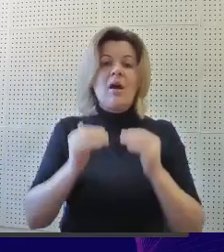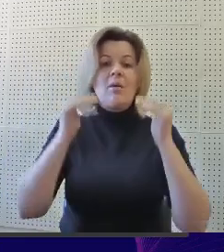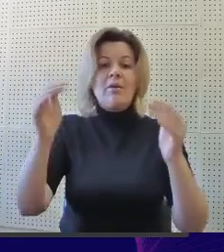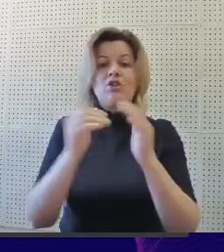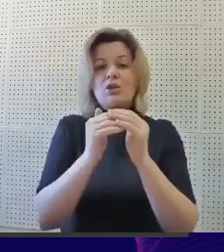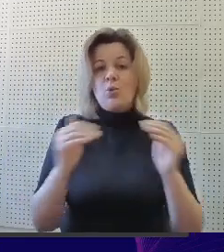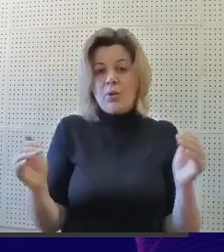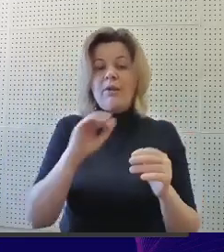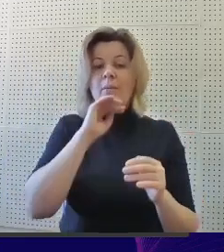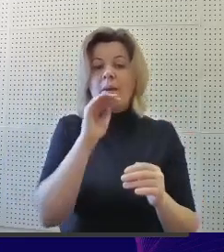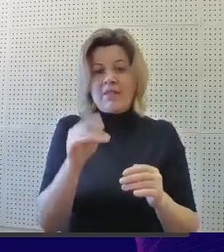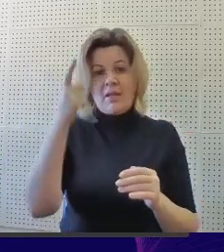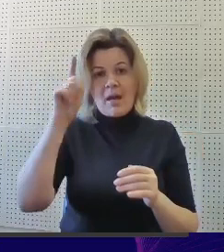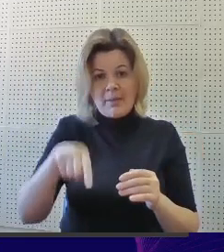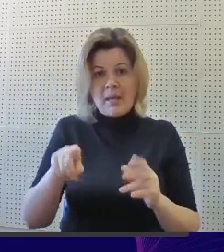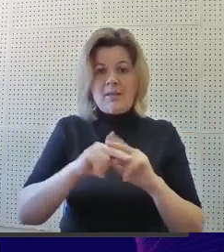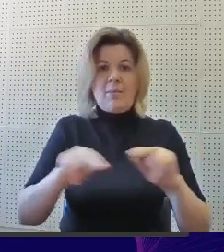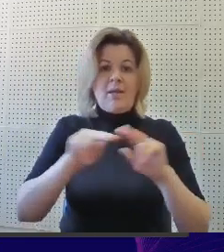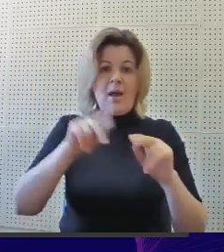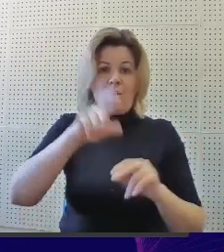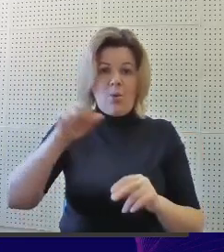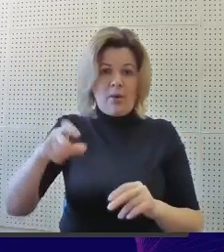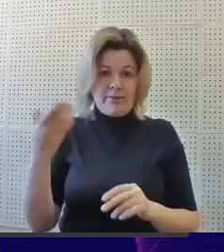профессиональной компетентности педагога.